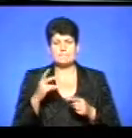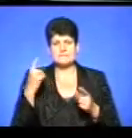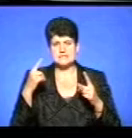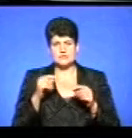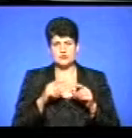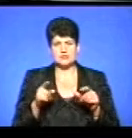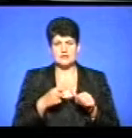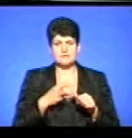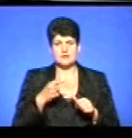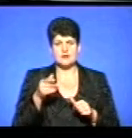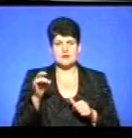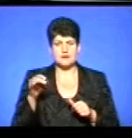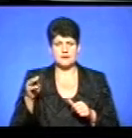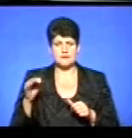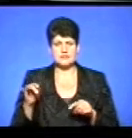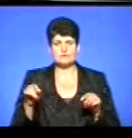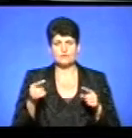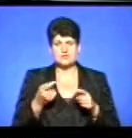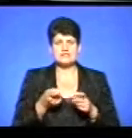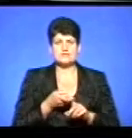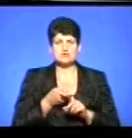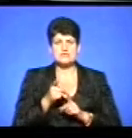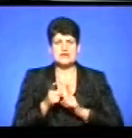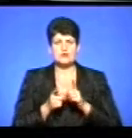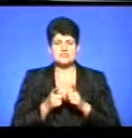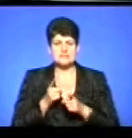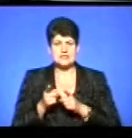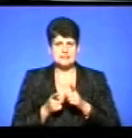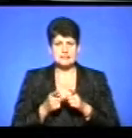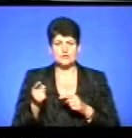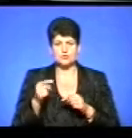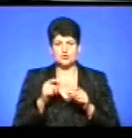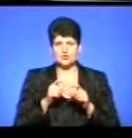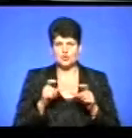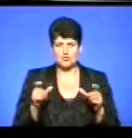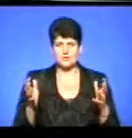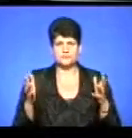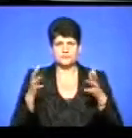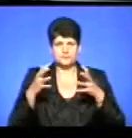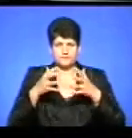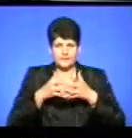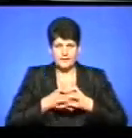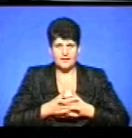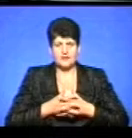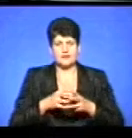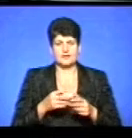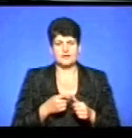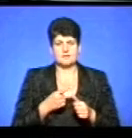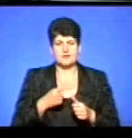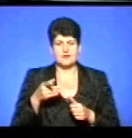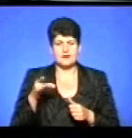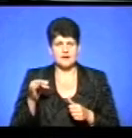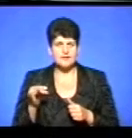школа імені Ігоря Герети, створений внаслідок реорганізації Тернопільської обласної експериментальної школи мистецтв імені Ігоря